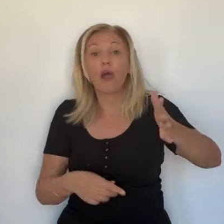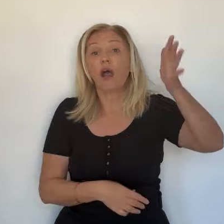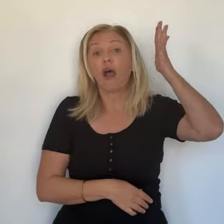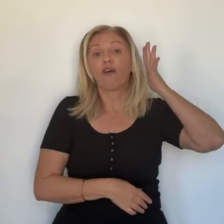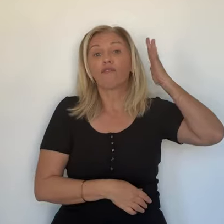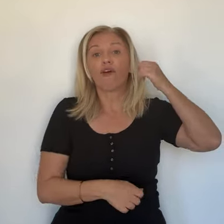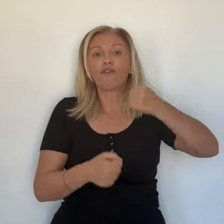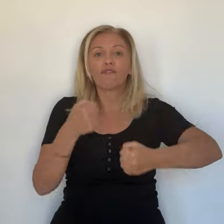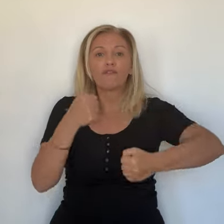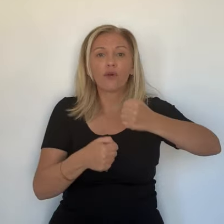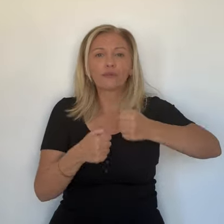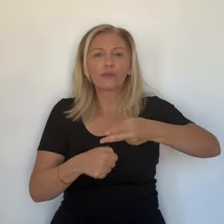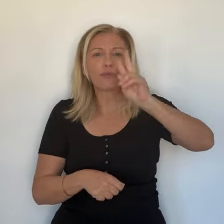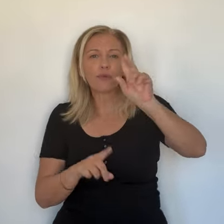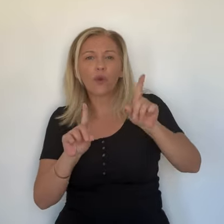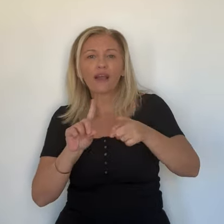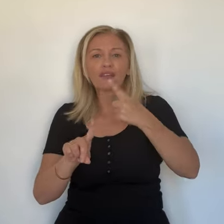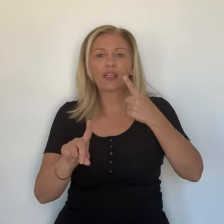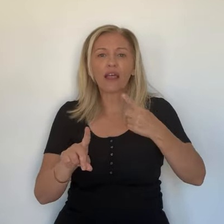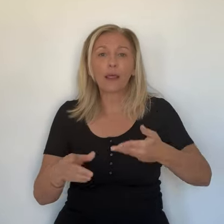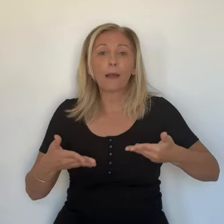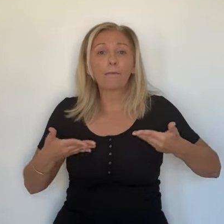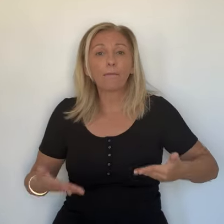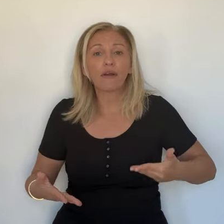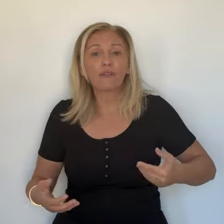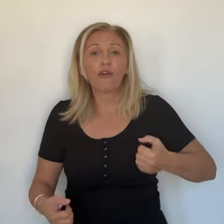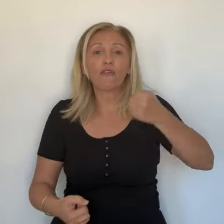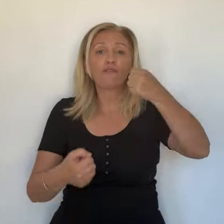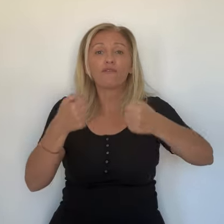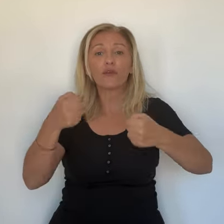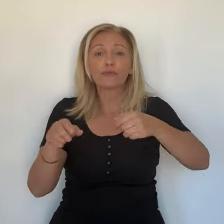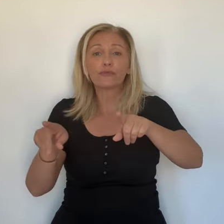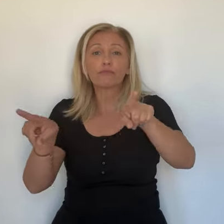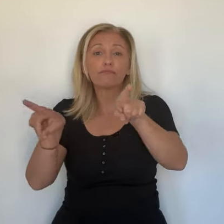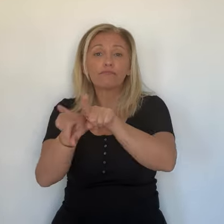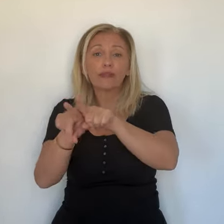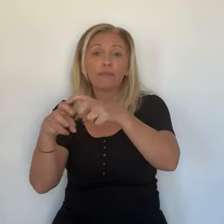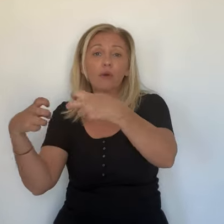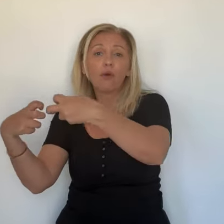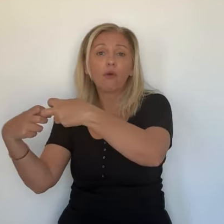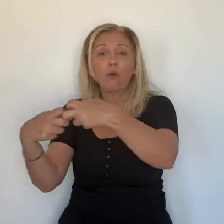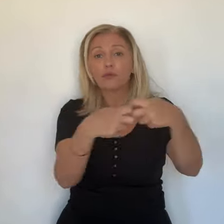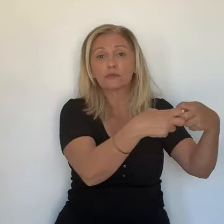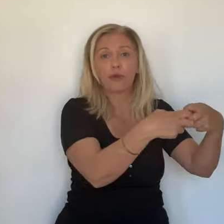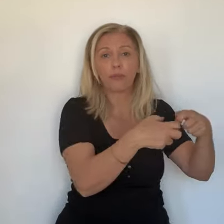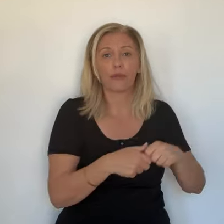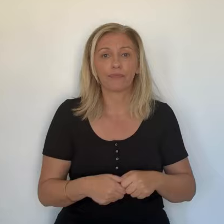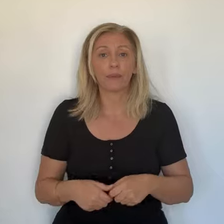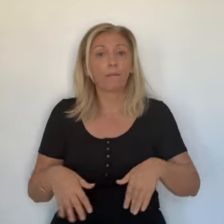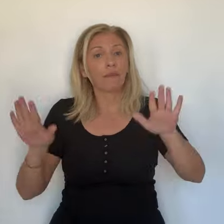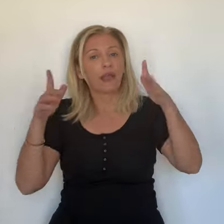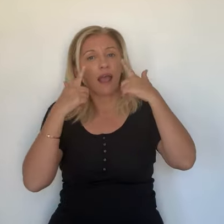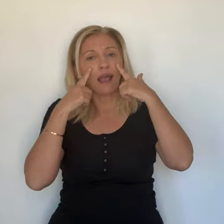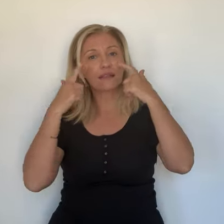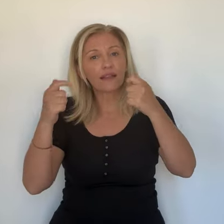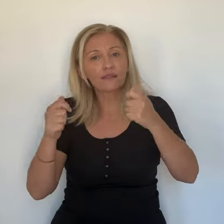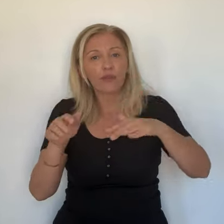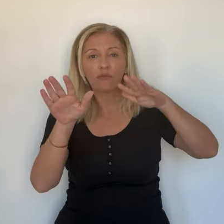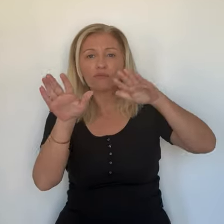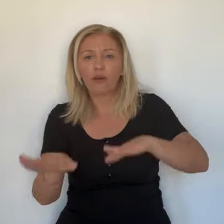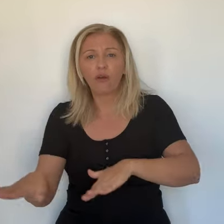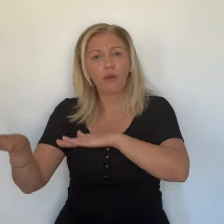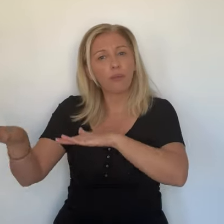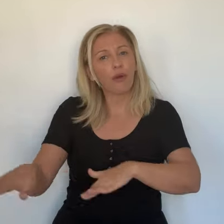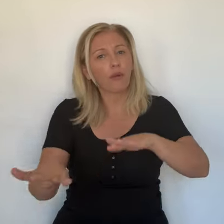une personne est décédée, fauchée par une voiture de course. Les organisateurs préfèrent renouveler les consignes de prudence. On rappelle aux